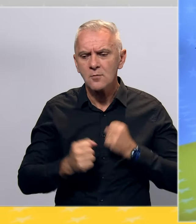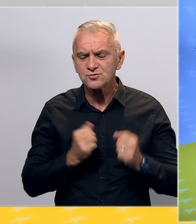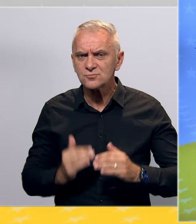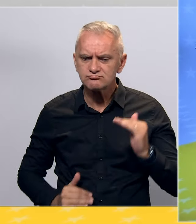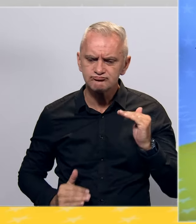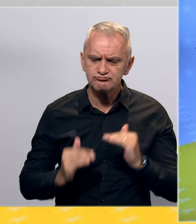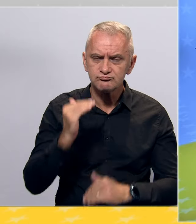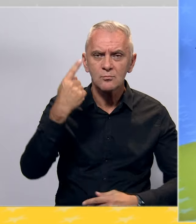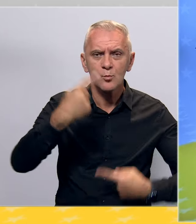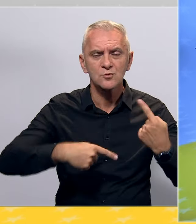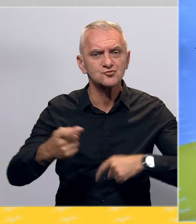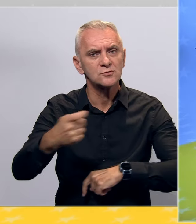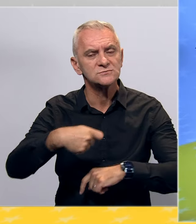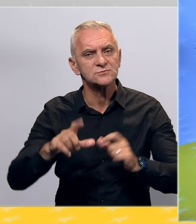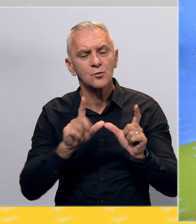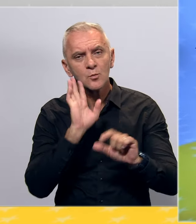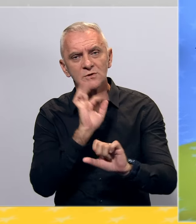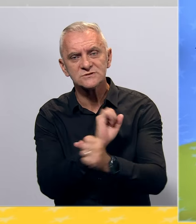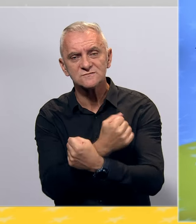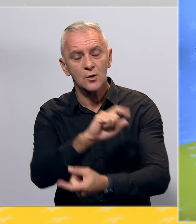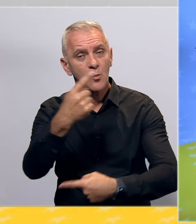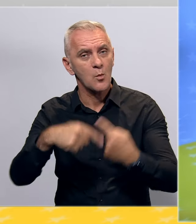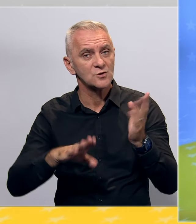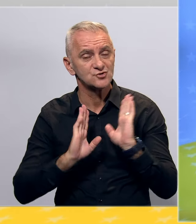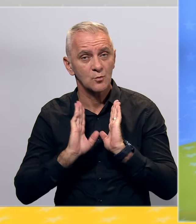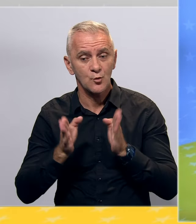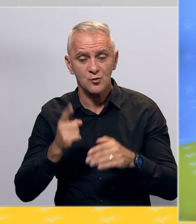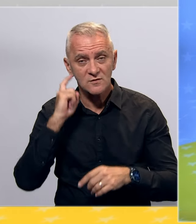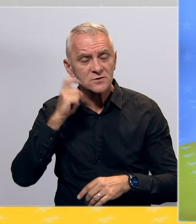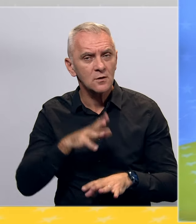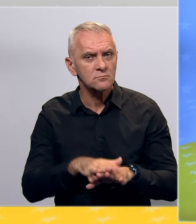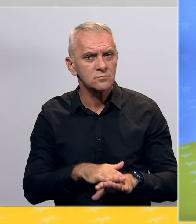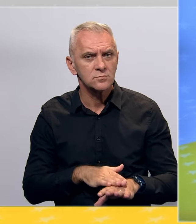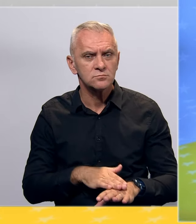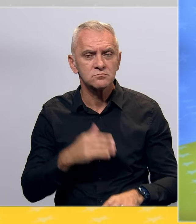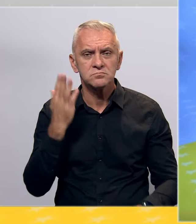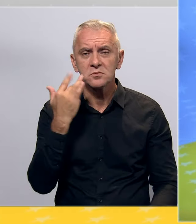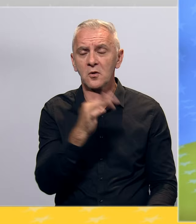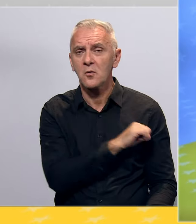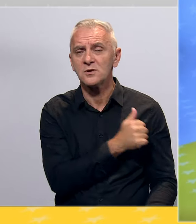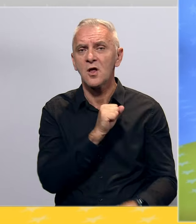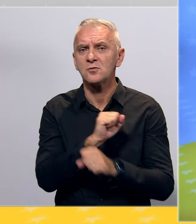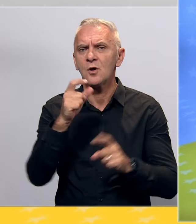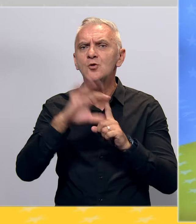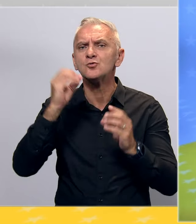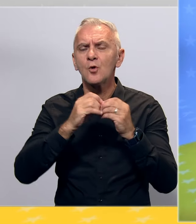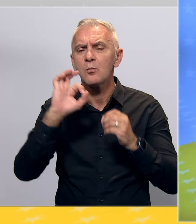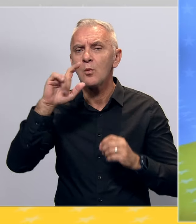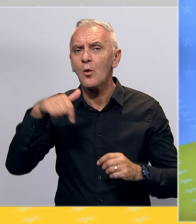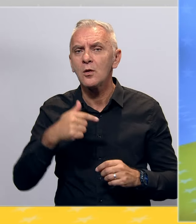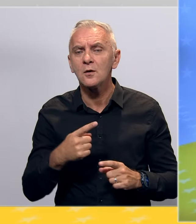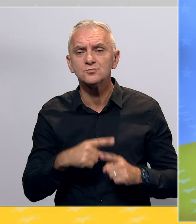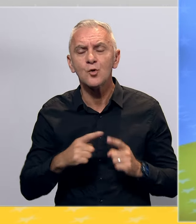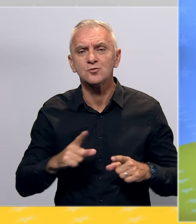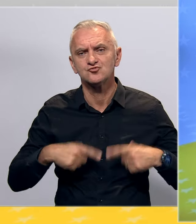političke organizacija u Bosni i Hercegovini. Polički put ove stranke je započeo prije nekoliko godina u Doboju iz iskrine želje i namere da se